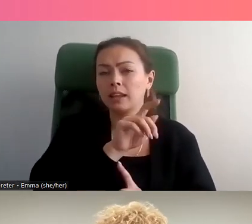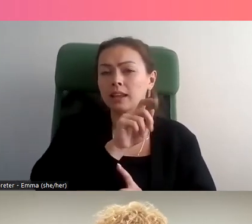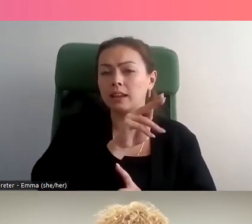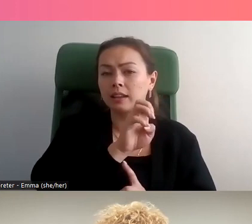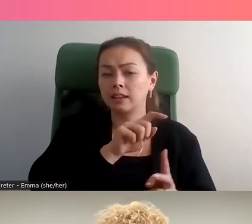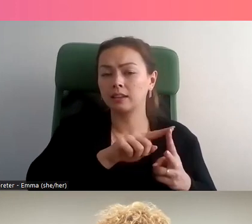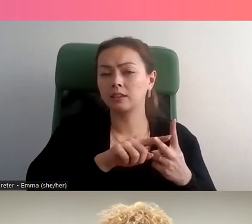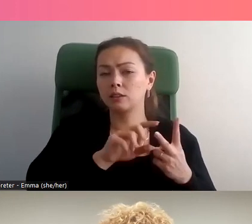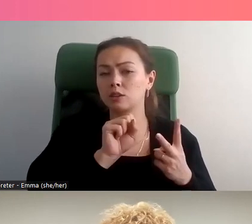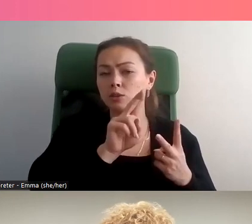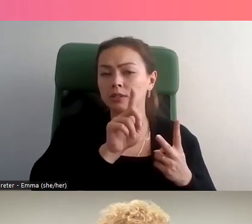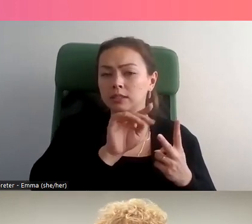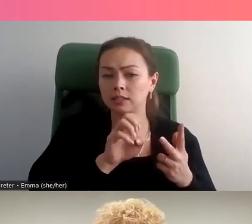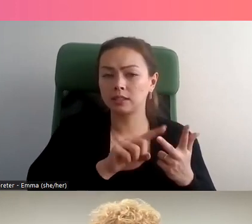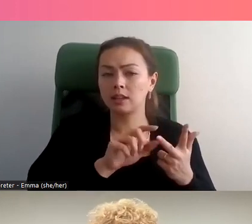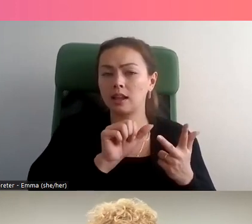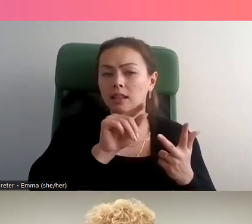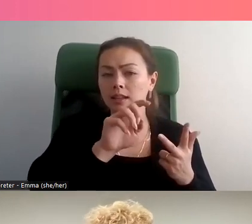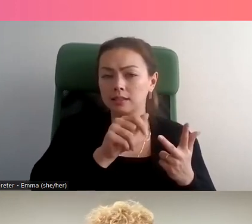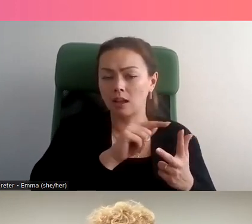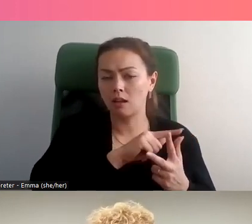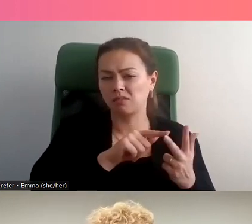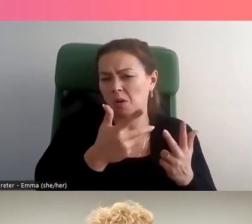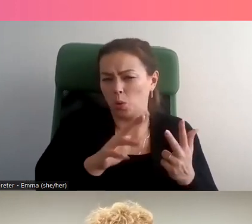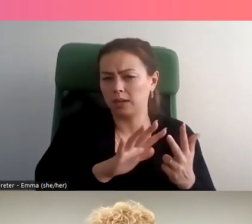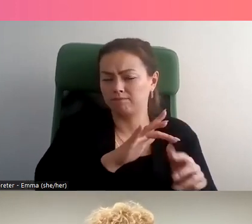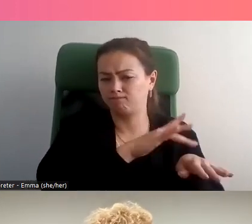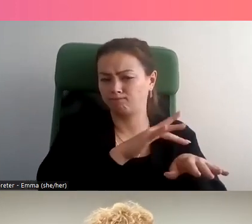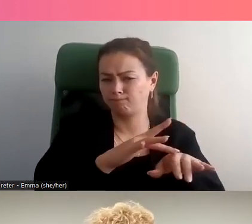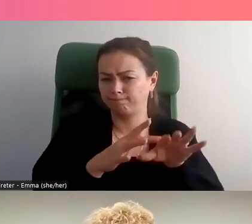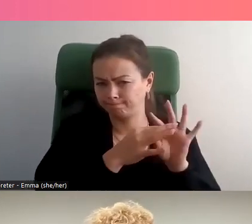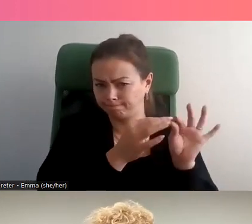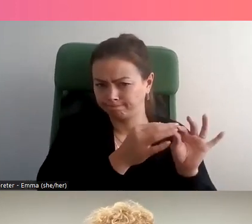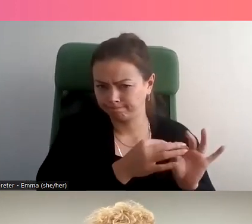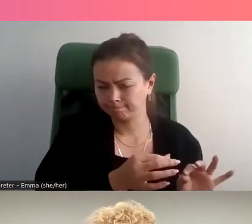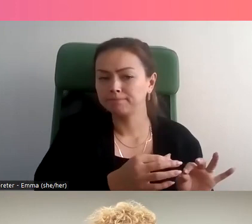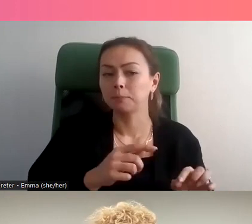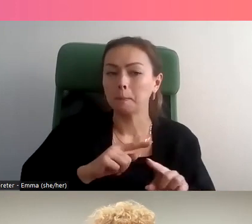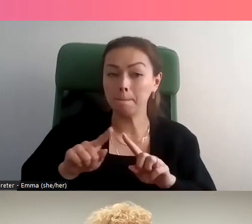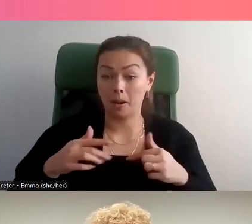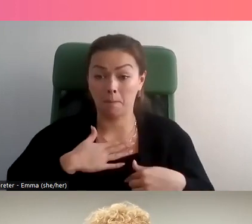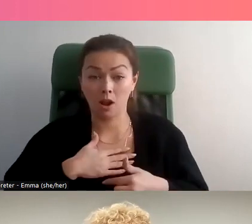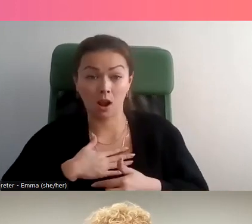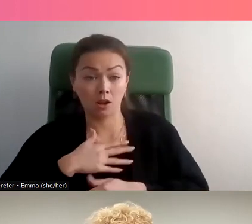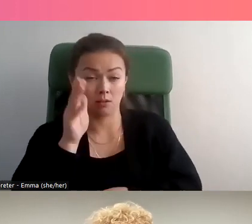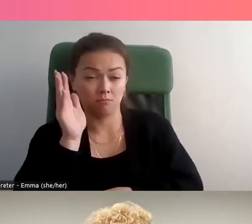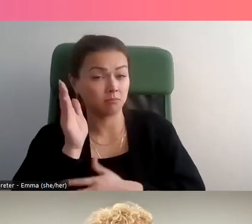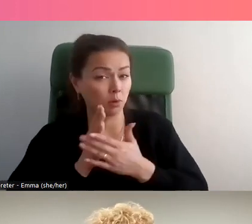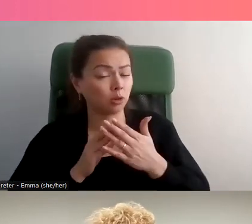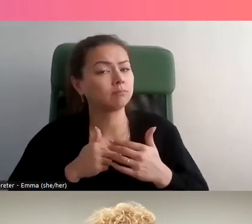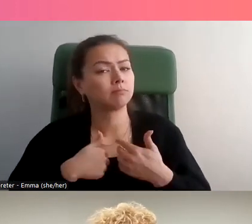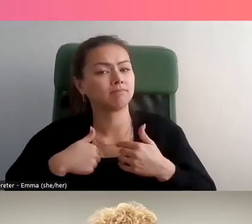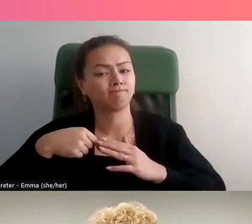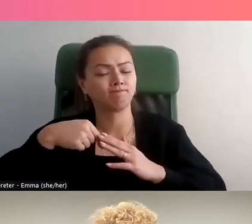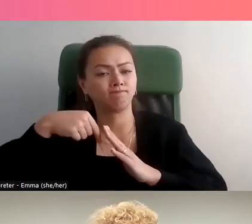Kili, Suzy, Alexa ont déjà fait référence à cela, mais je commence tout d'abord par